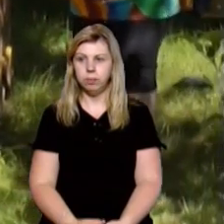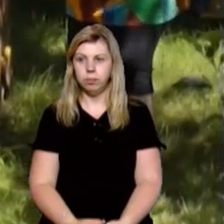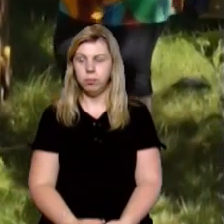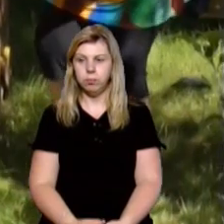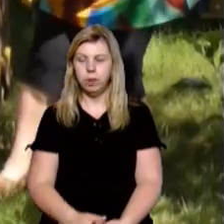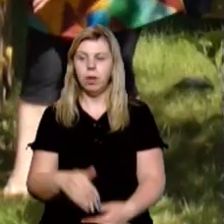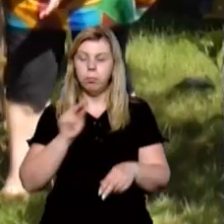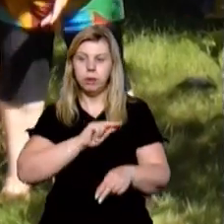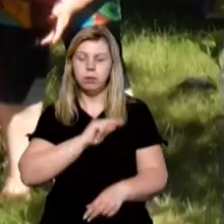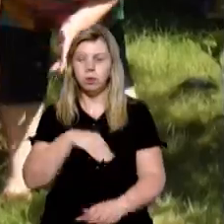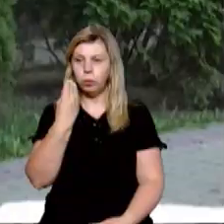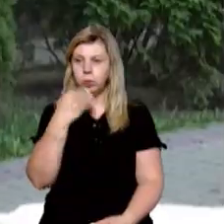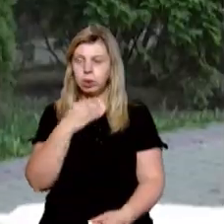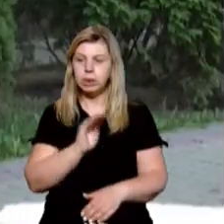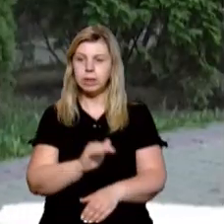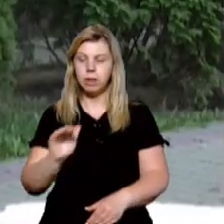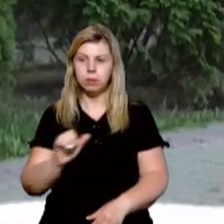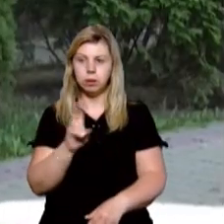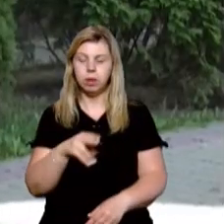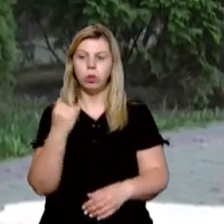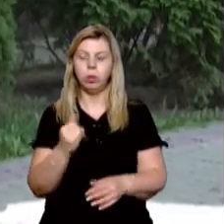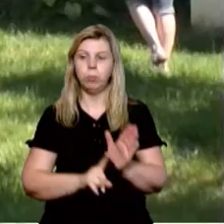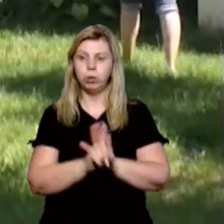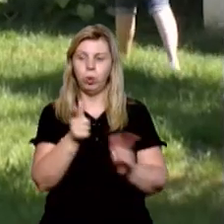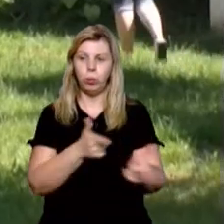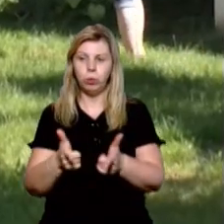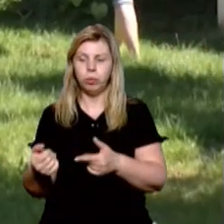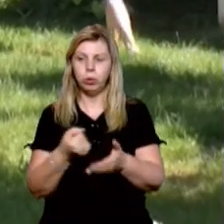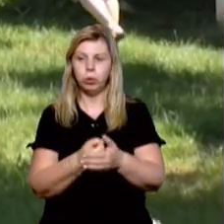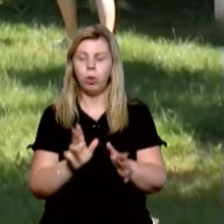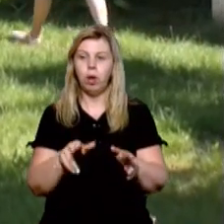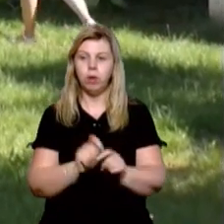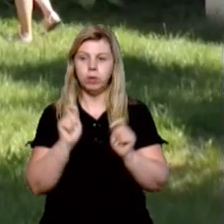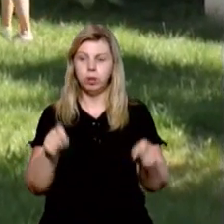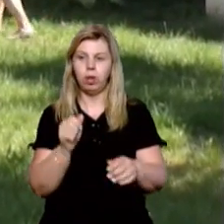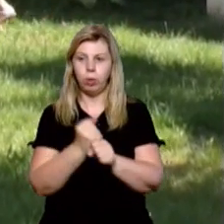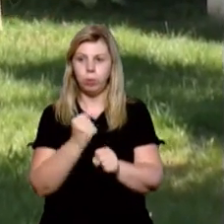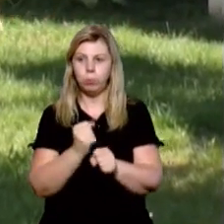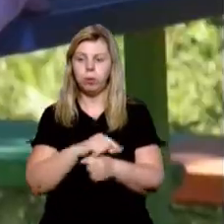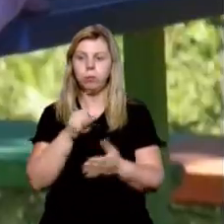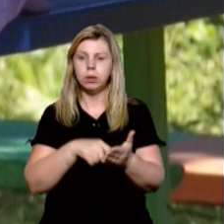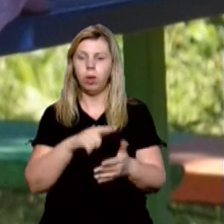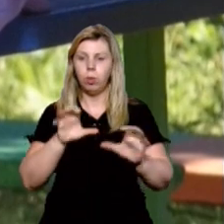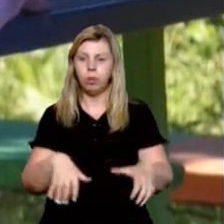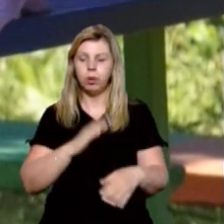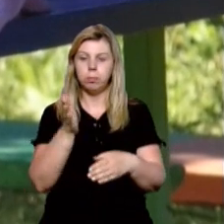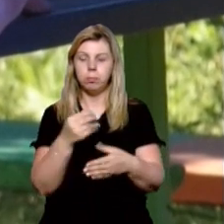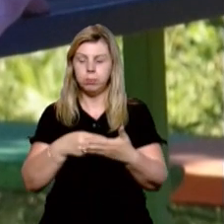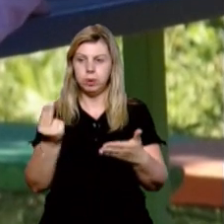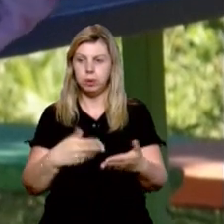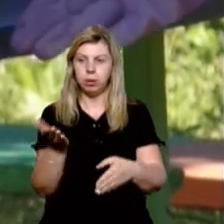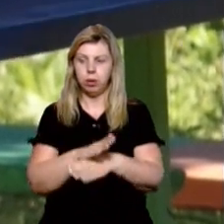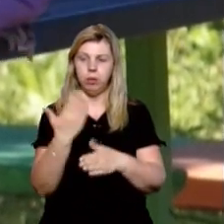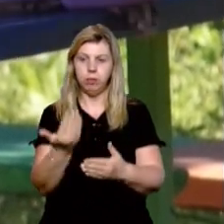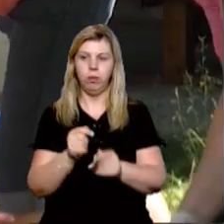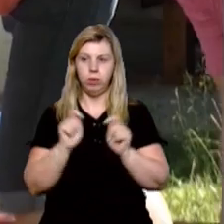Музика Працівники Ужгородських дитсадків сьогодні почали готуватися до відновлення роботи. Міський голова підписав розпорядження про